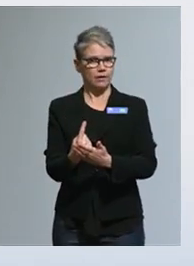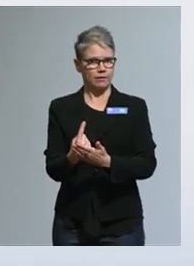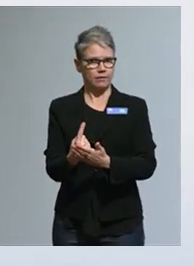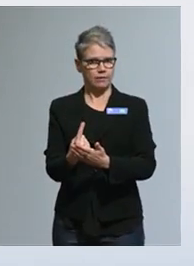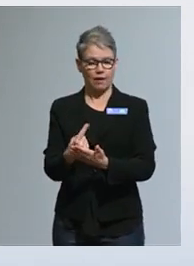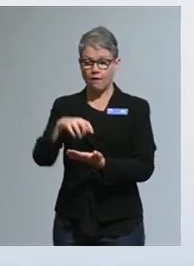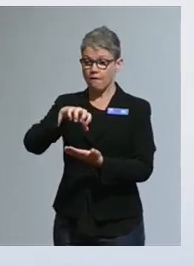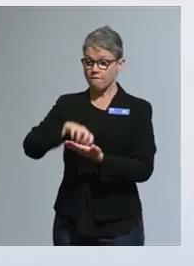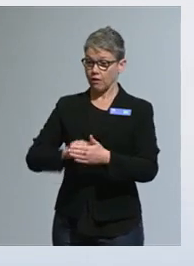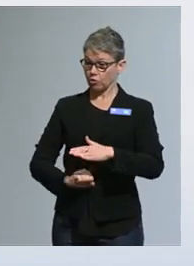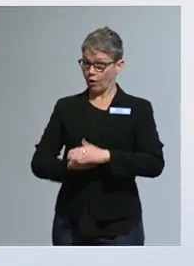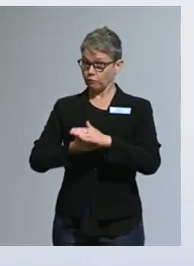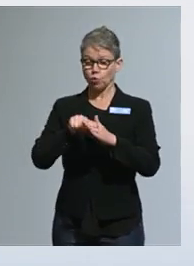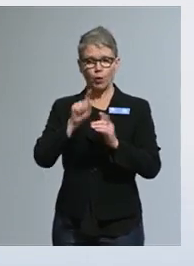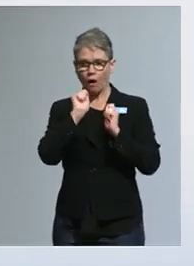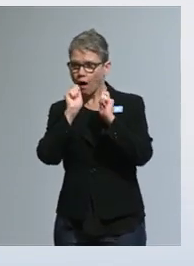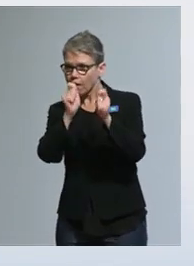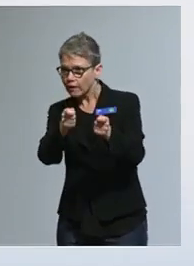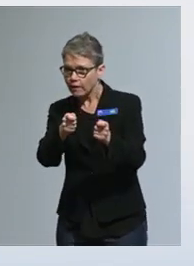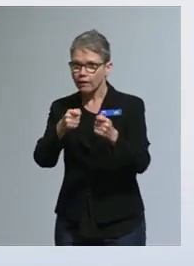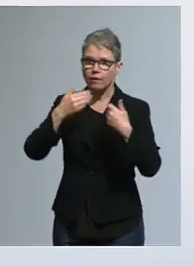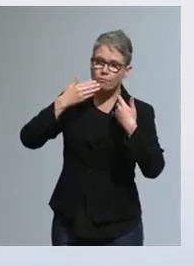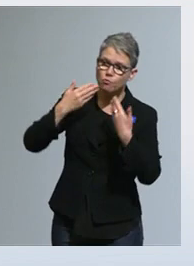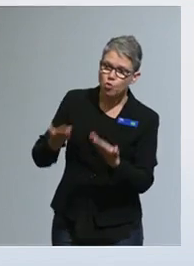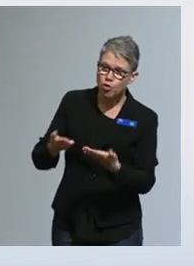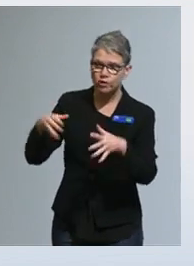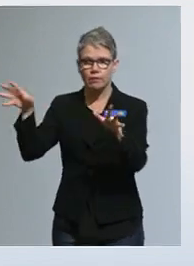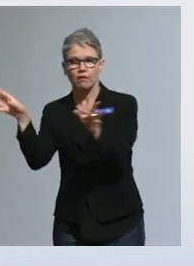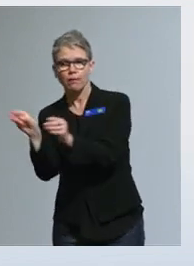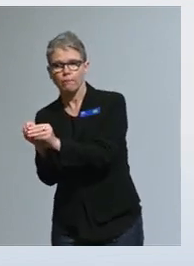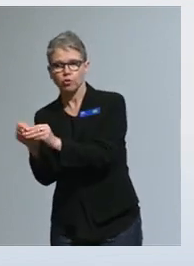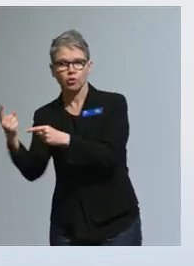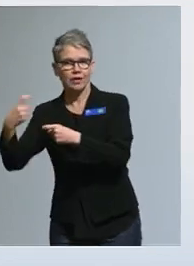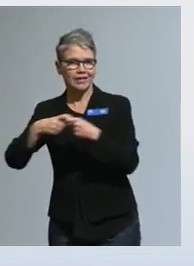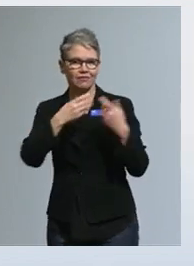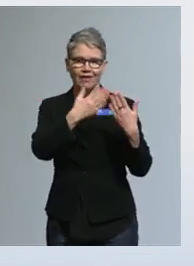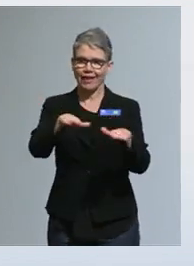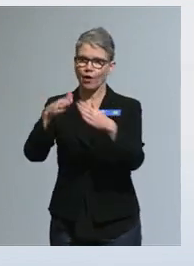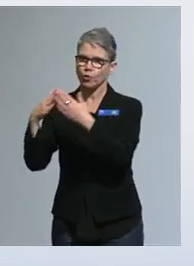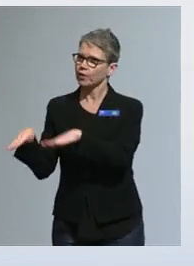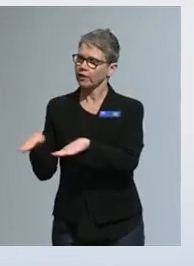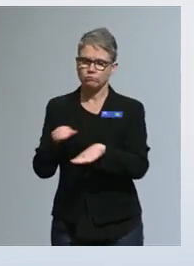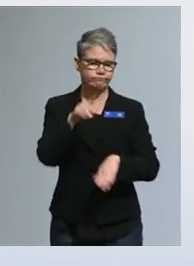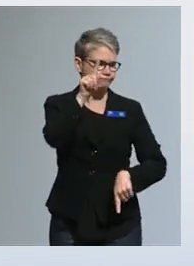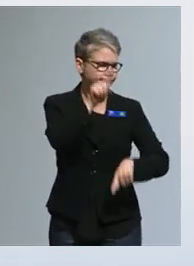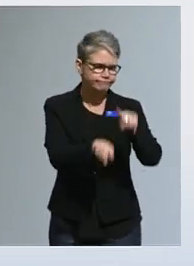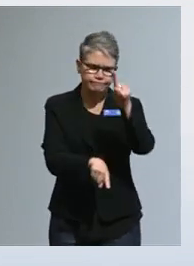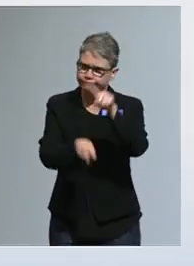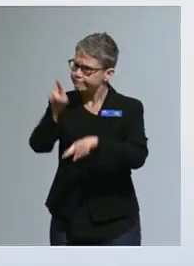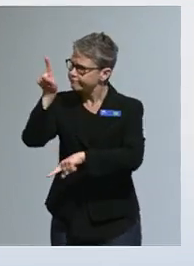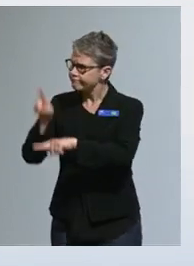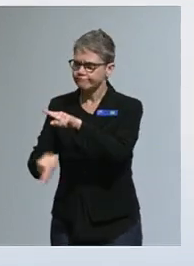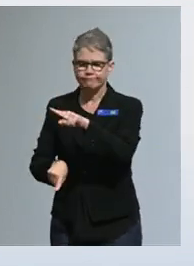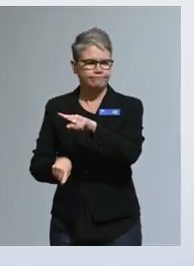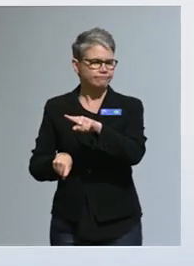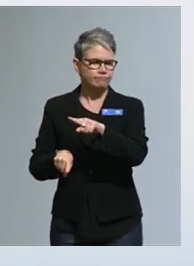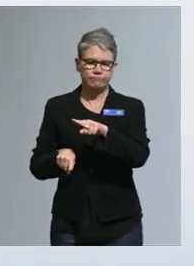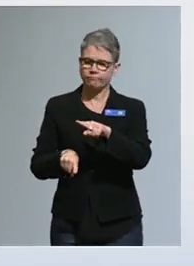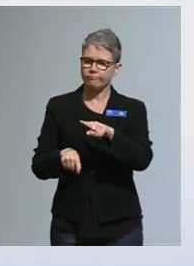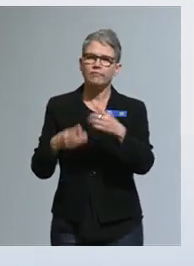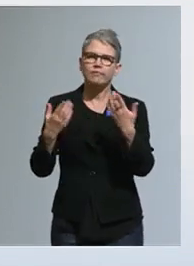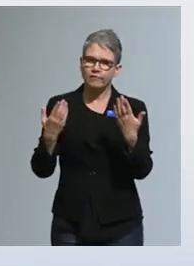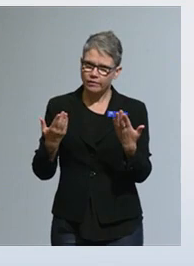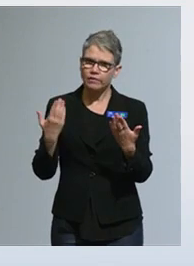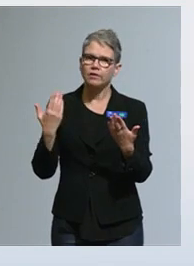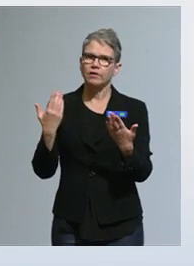Valtioavustuksien hakemista, myöntämistä ja raportointia koskevat käytännöt ovat hyvin kirjavia, ja